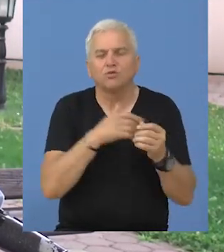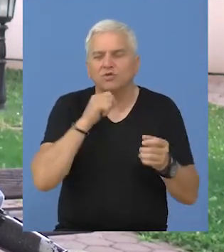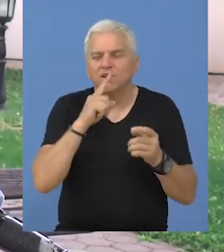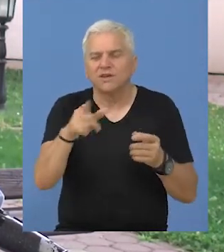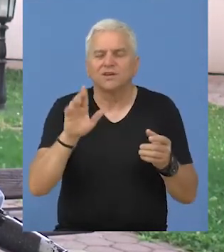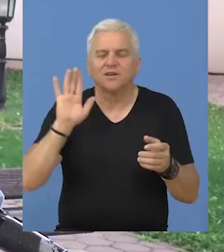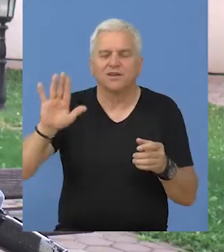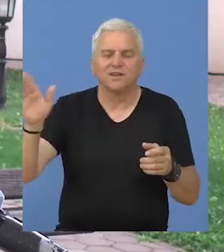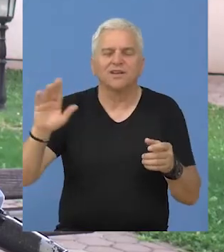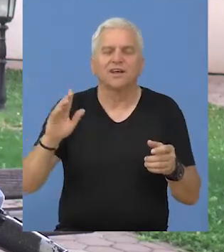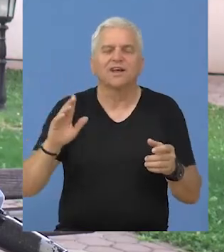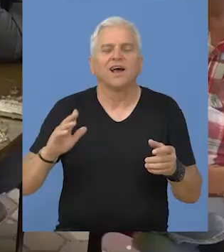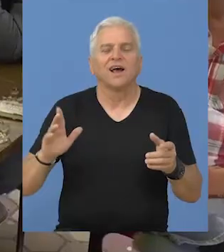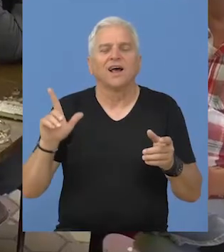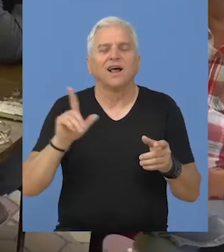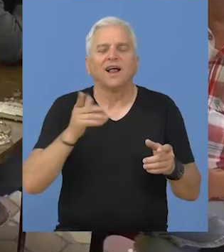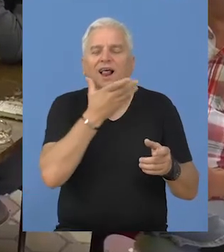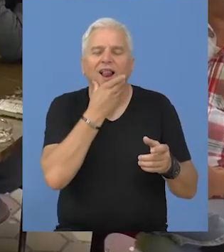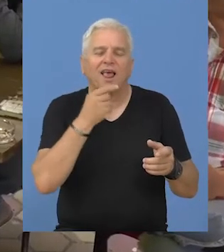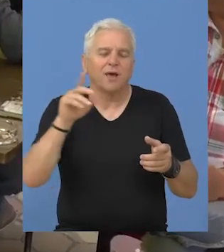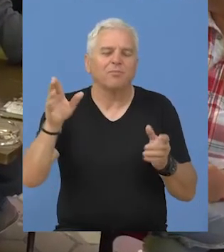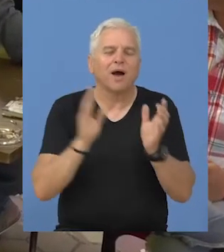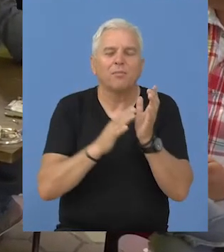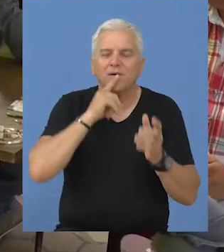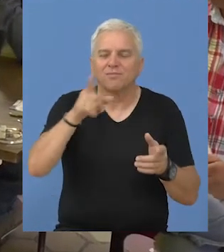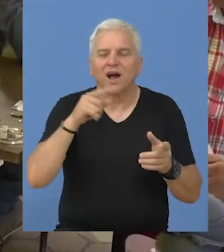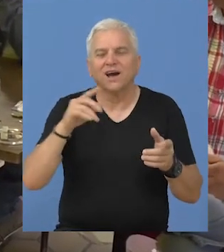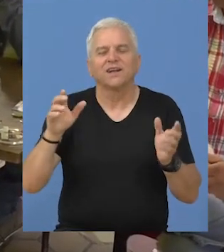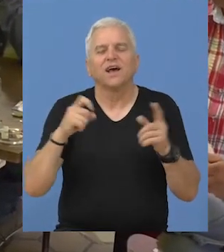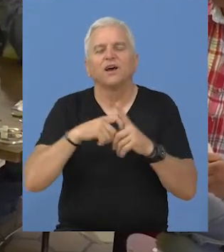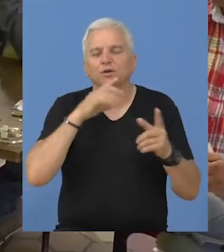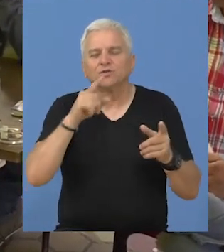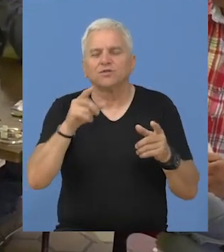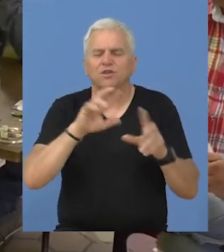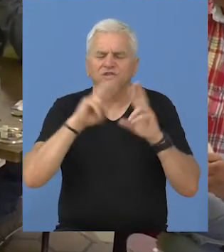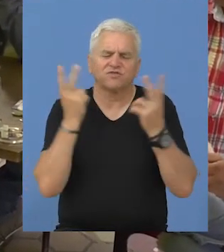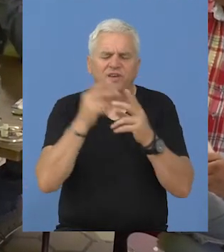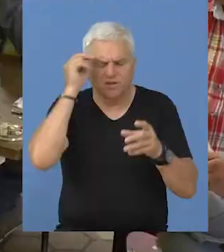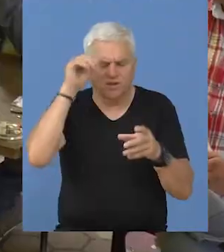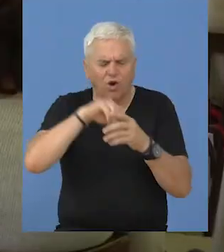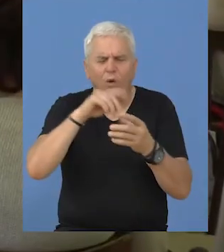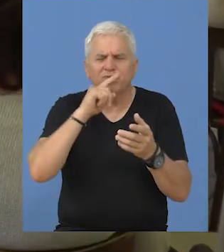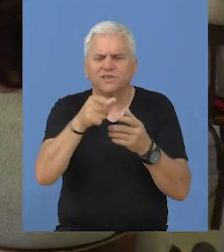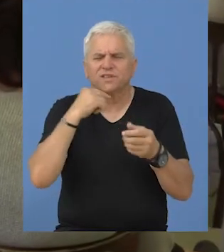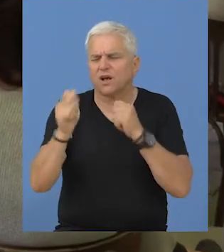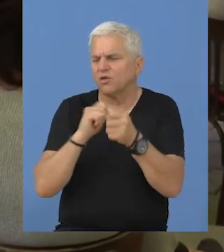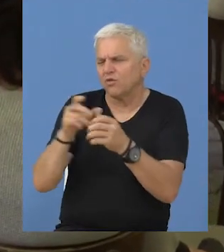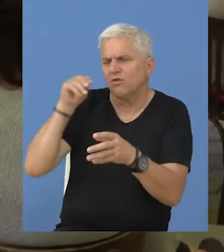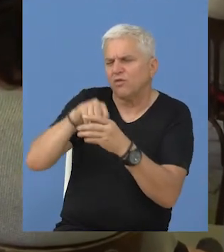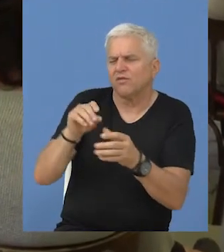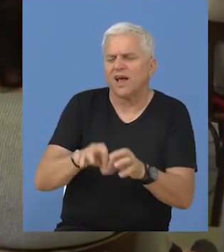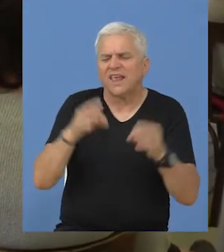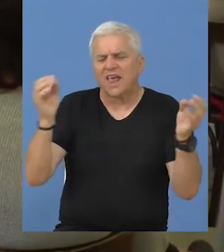Dunđerskog i njegove lepe mare Đalinac. U pitanju istovremeno i koncept čudesnih svetu Dunđerski kao jedan svojevrstni koncept